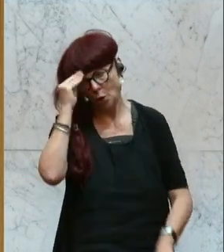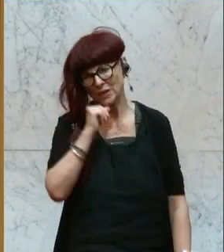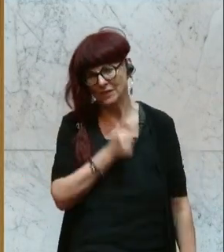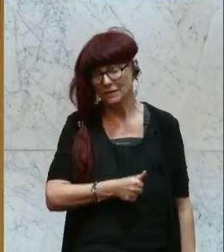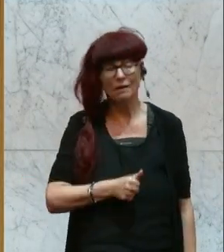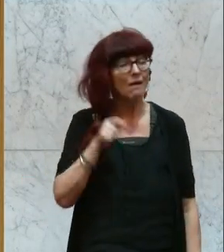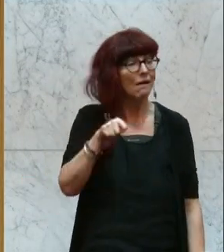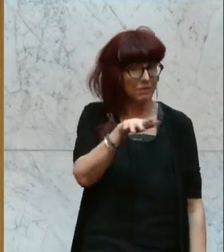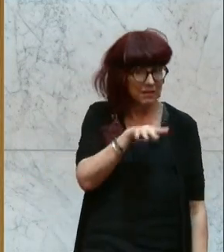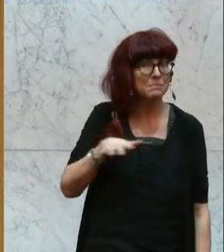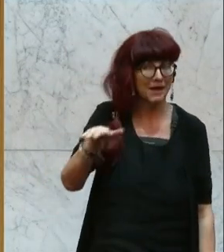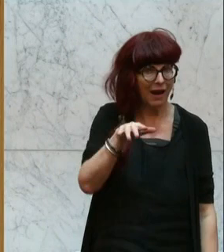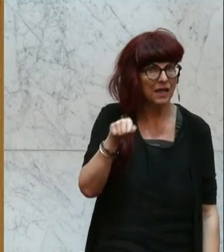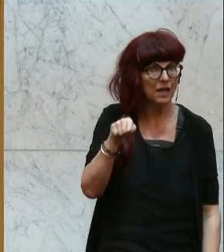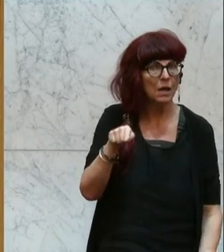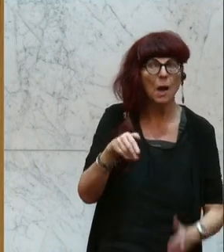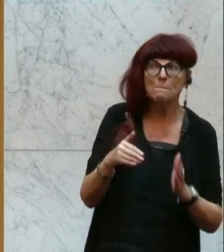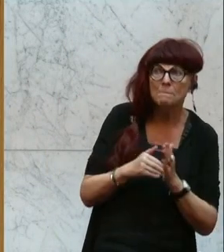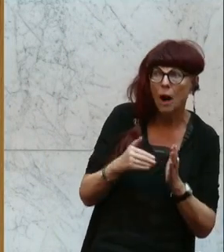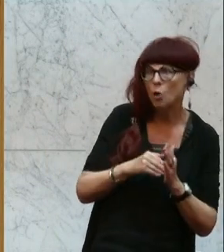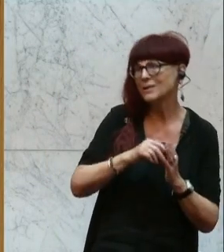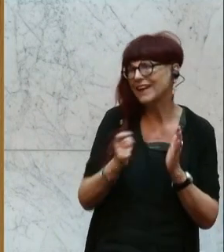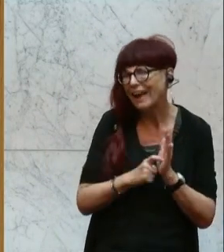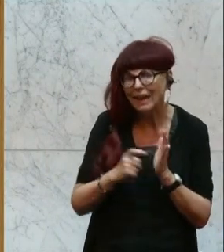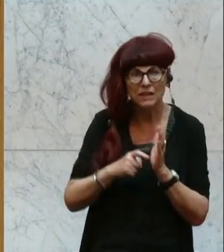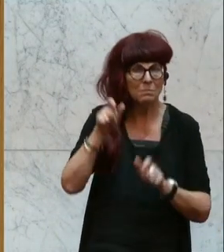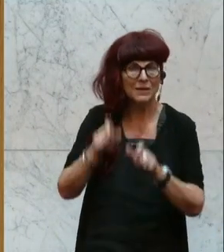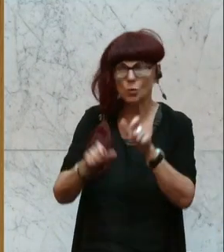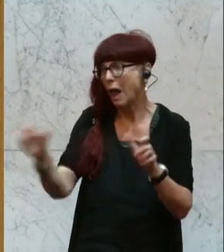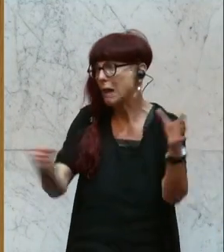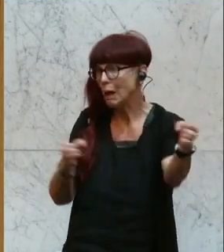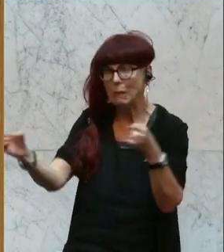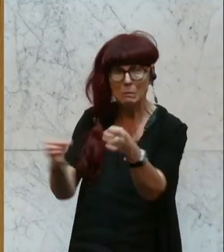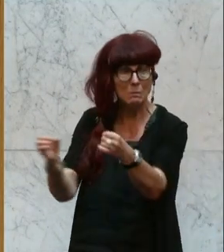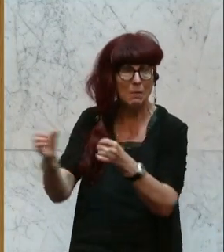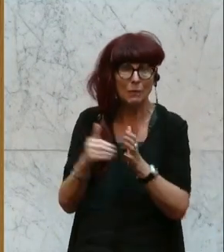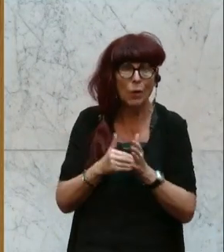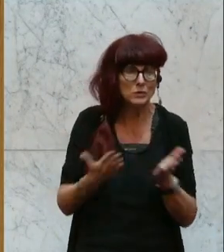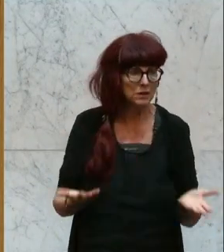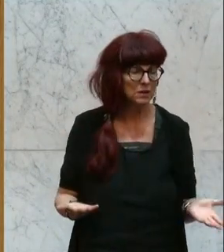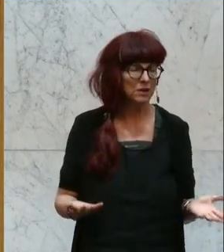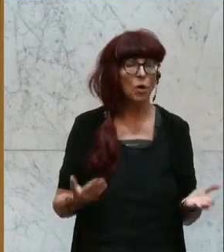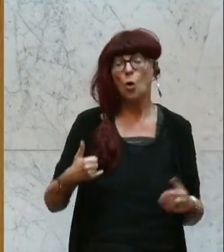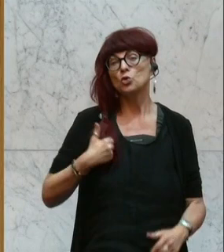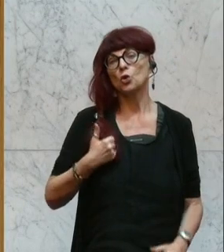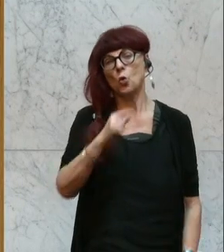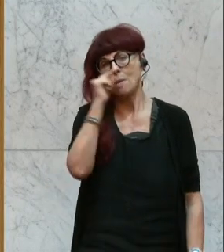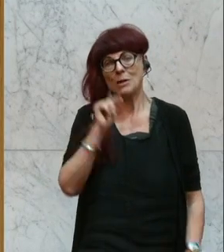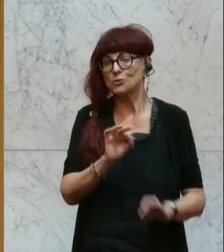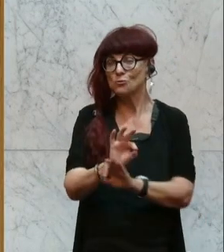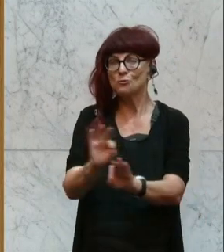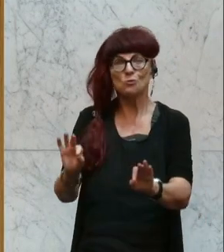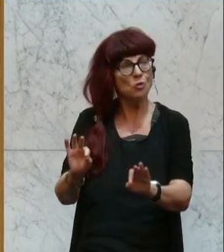schauen müssen, wirklich überall Personal herzubekommen. Und gerade für junge Menschen ist es natürlich auch